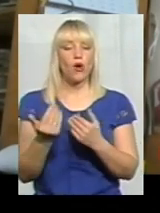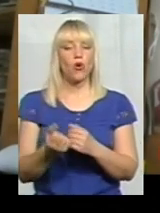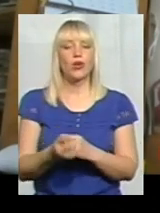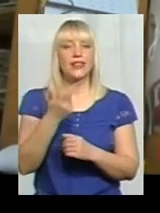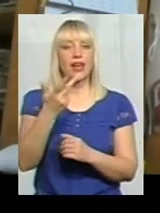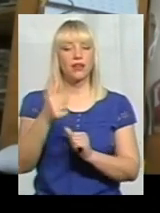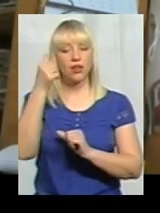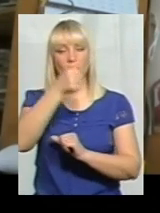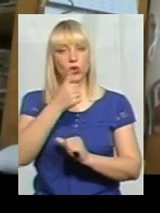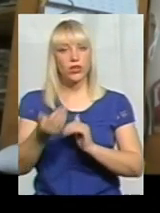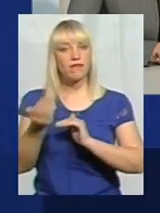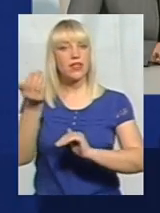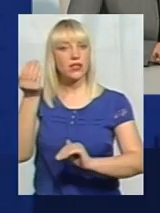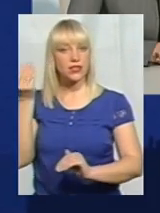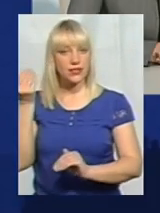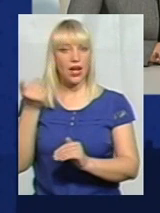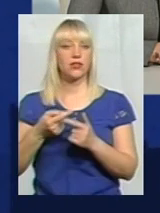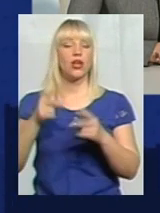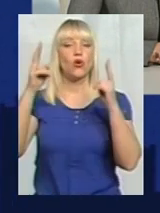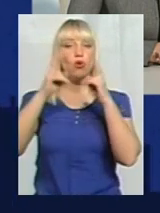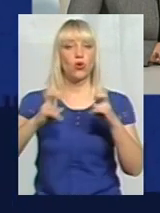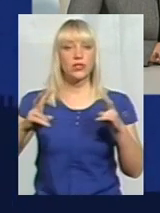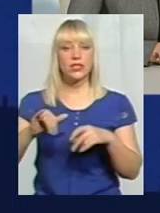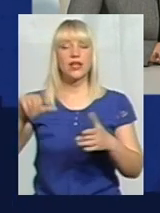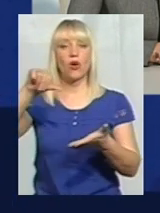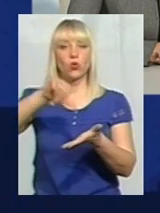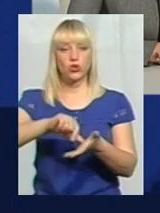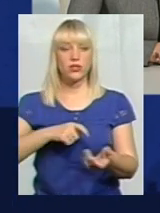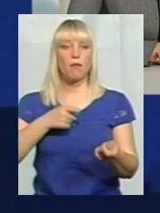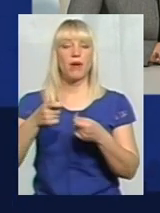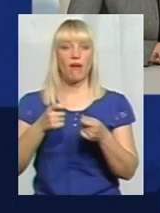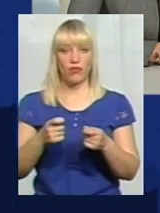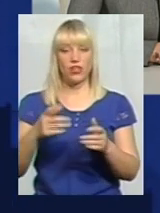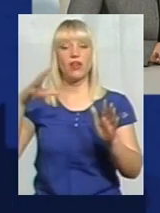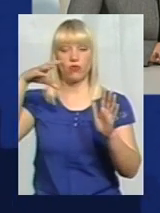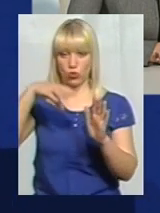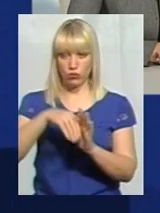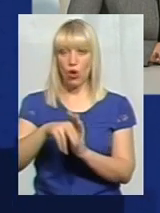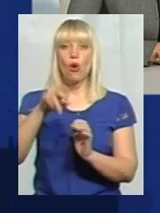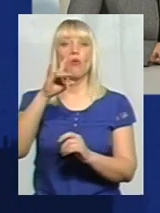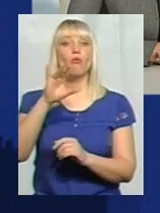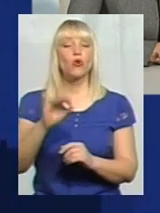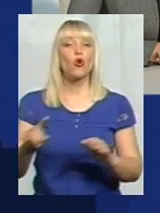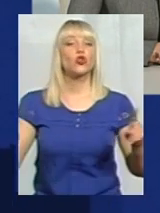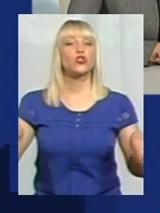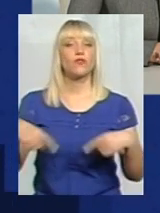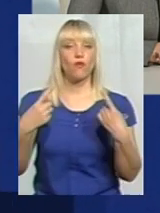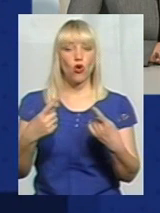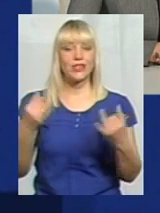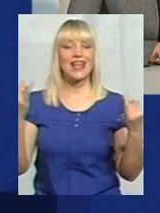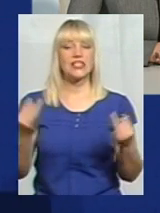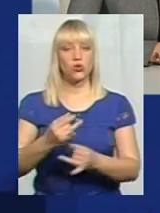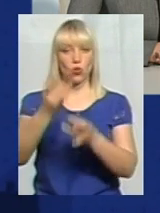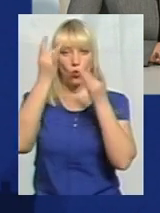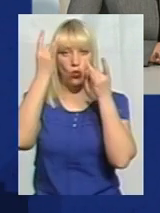розглядалося і за участі управління в тому числі. Саме про створення історико-культурного